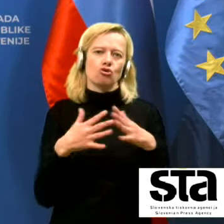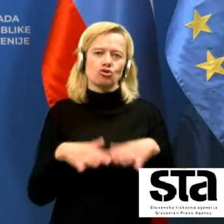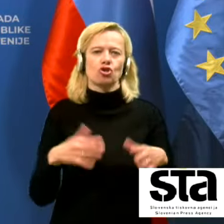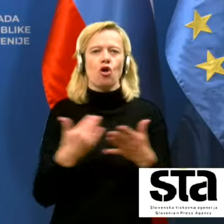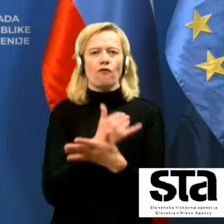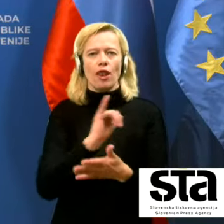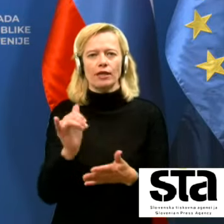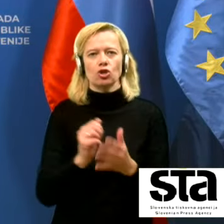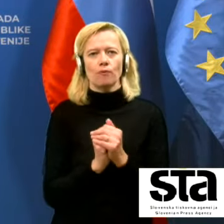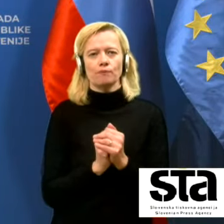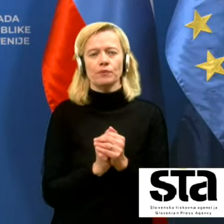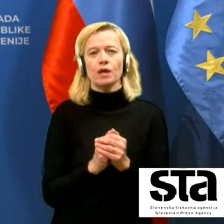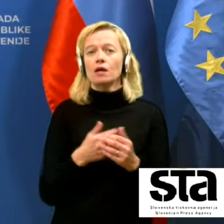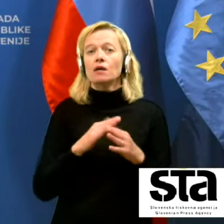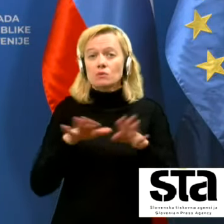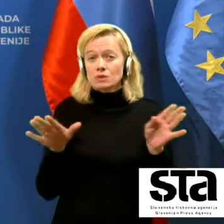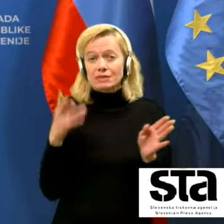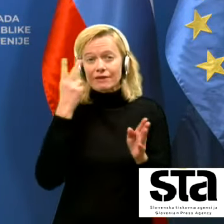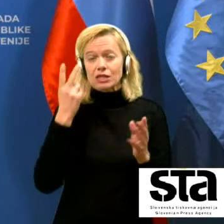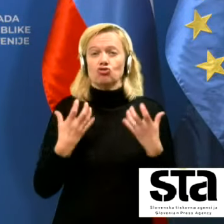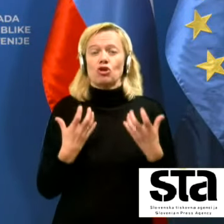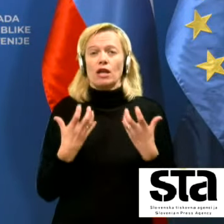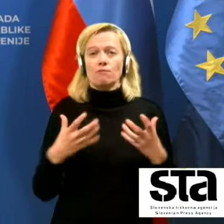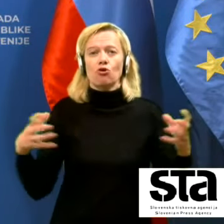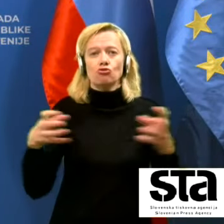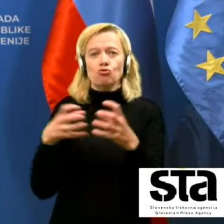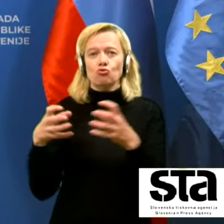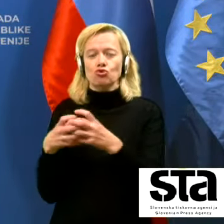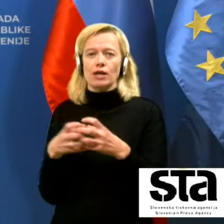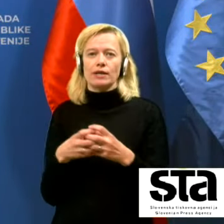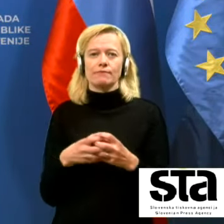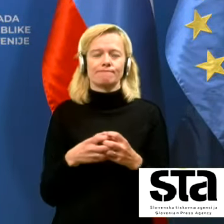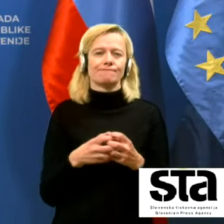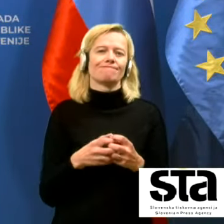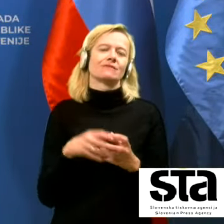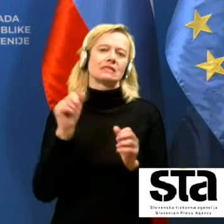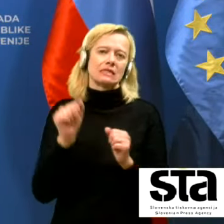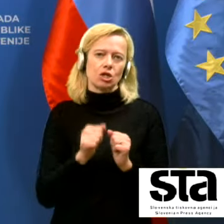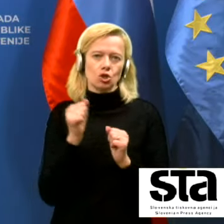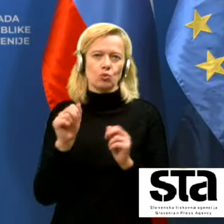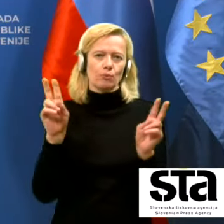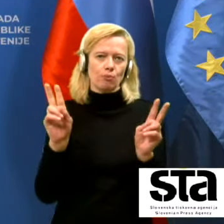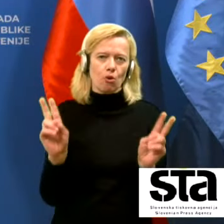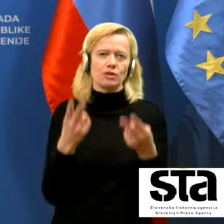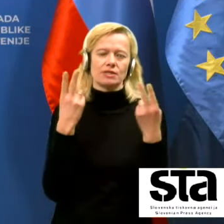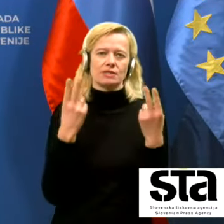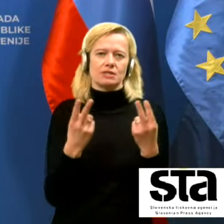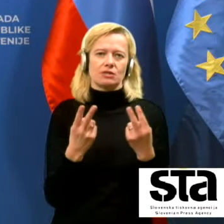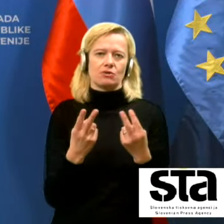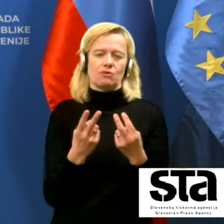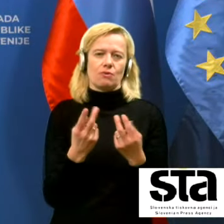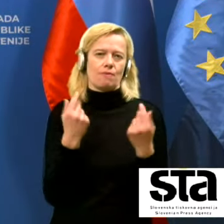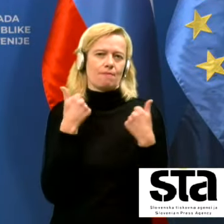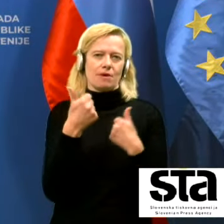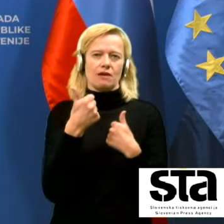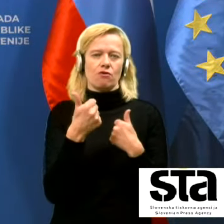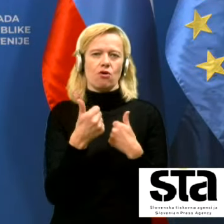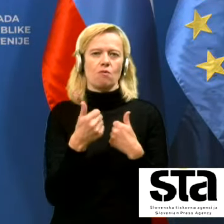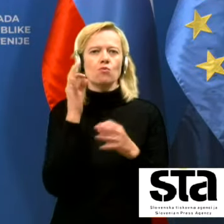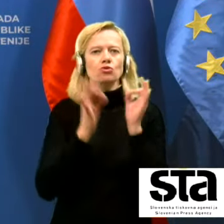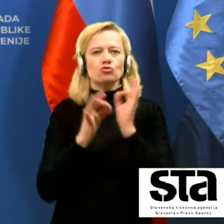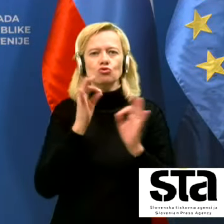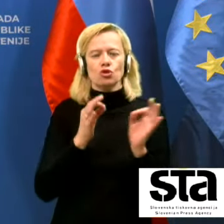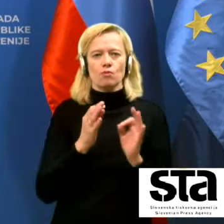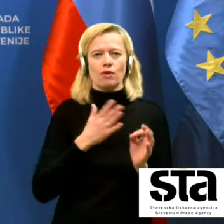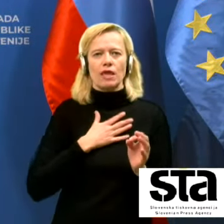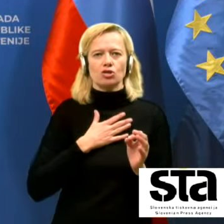seveda si vsi želimo druženja. In zato poziv v prvi vrsti, da poskušamo dejansko svoje